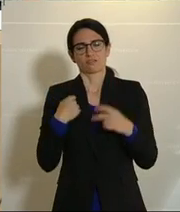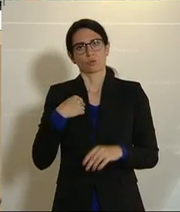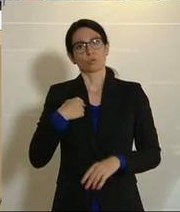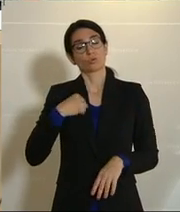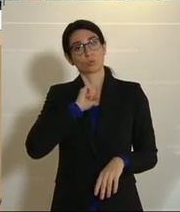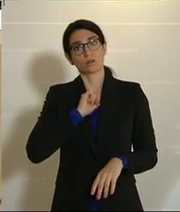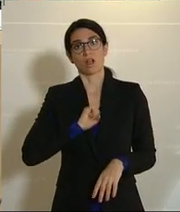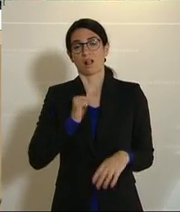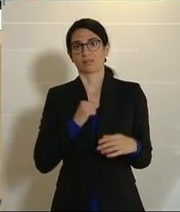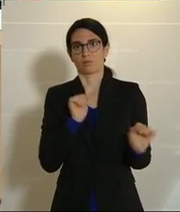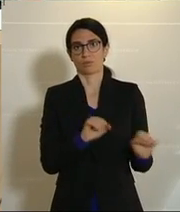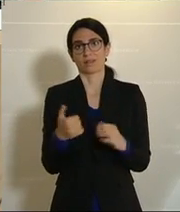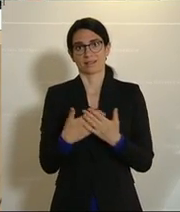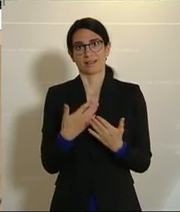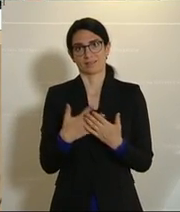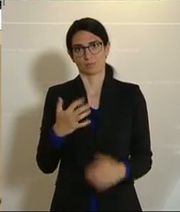es da braucht.